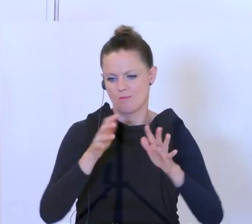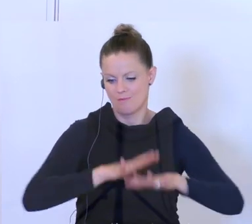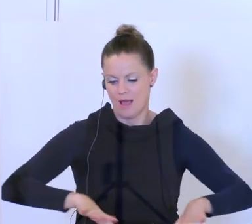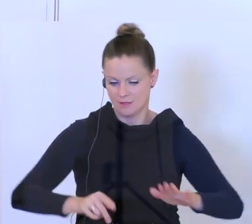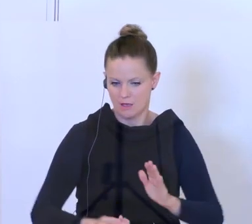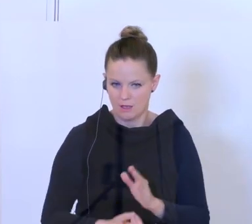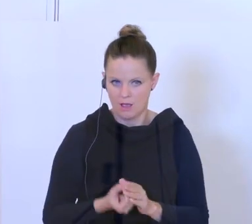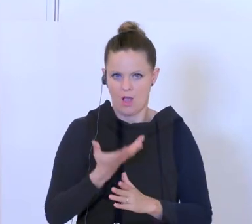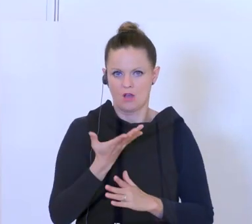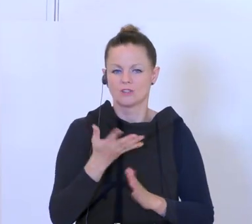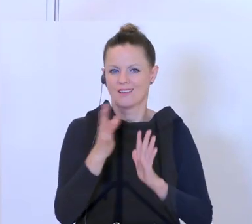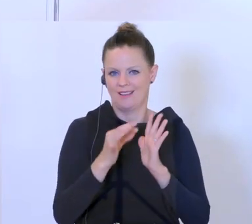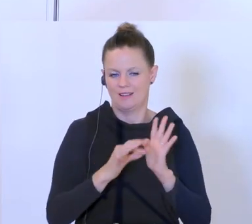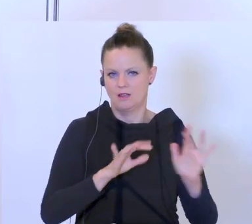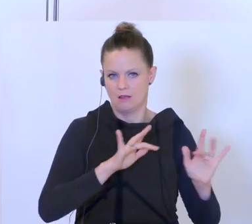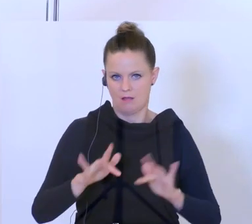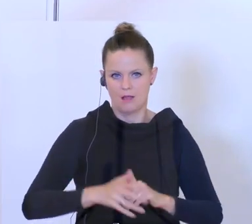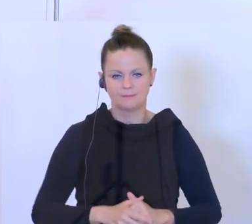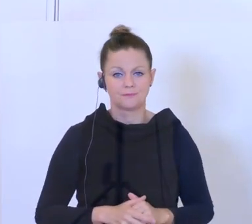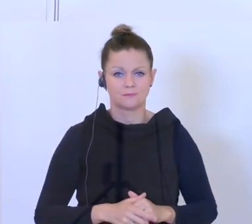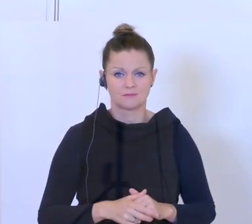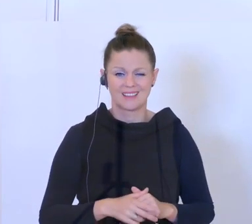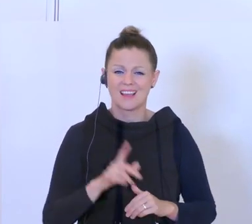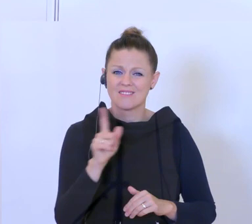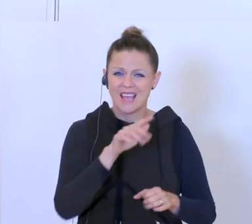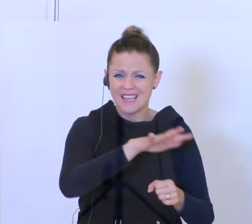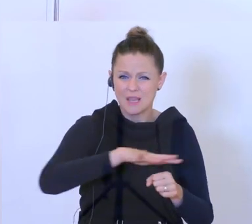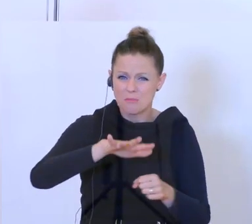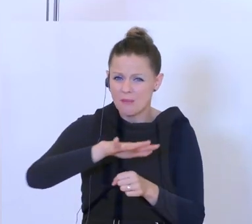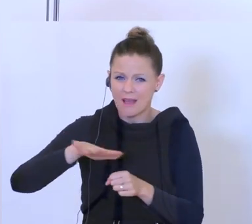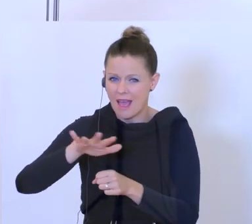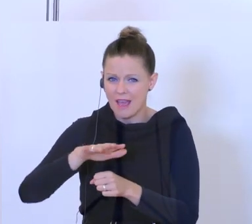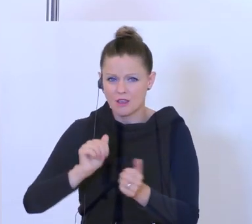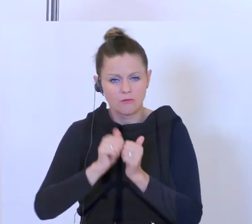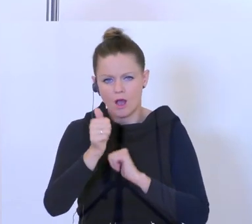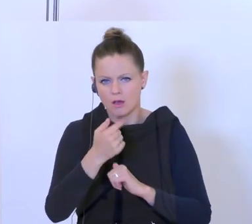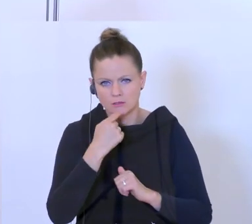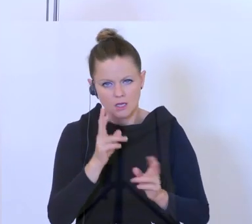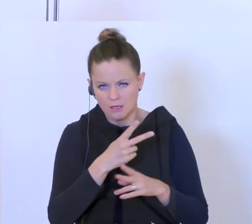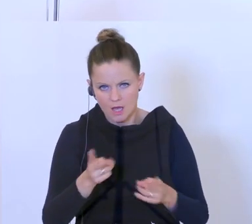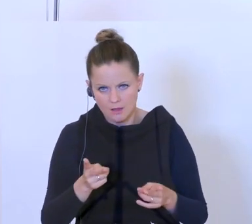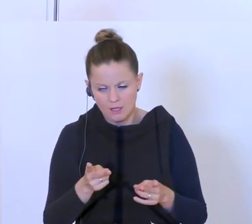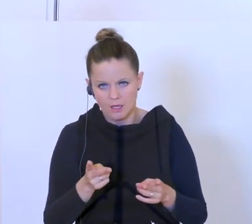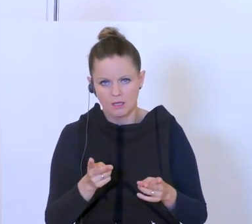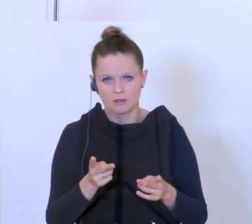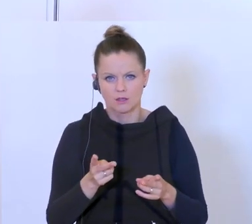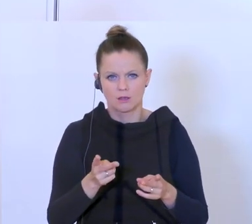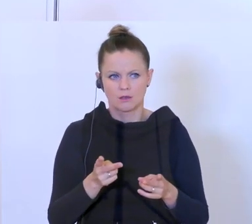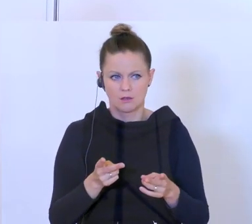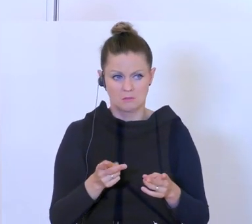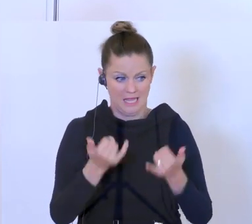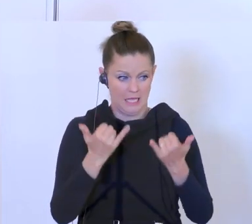Und deshalb kann man im Übrigen auch noch gar nicht genau sagen, welcher Sektor letztendlich, wenn wir von hinten zum